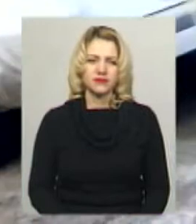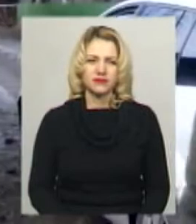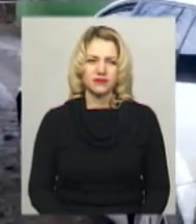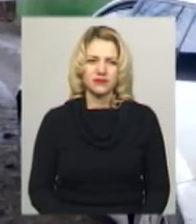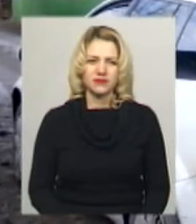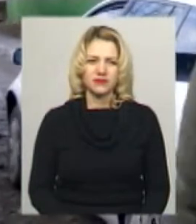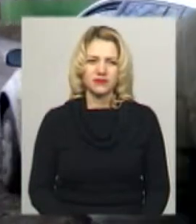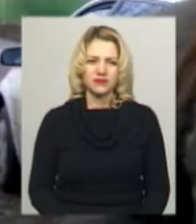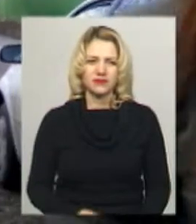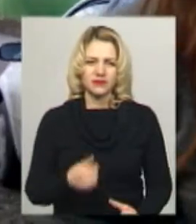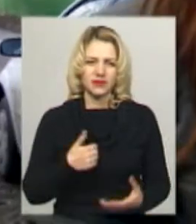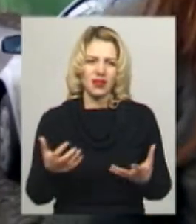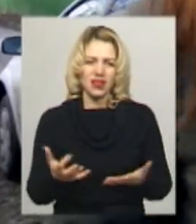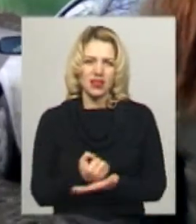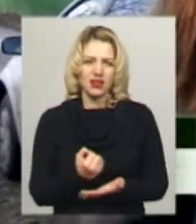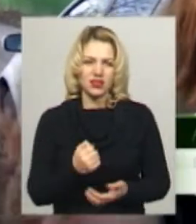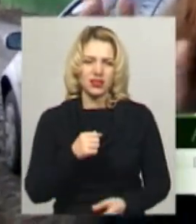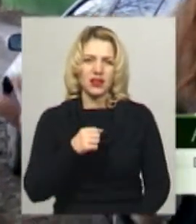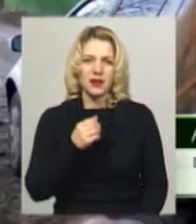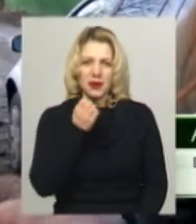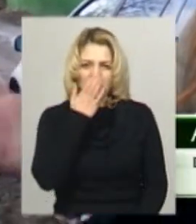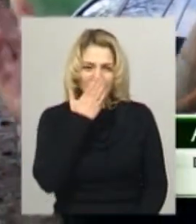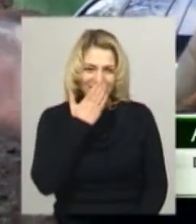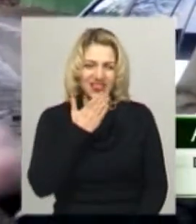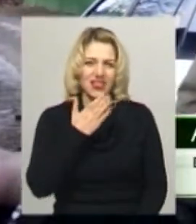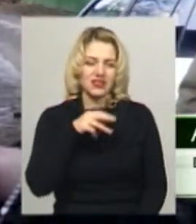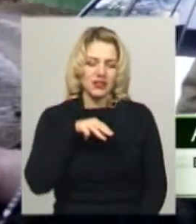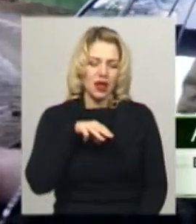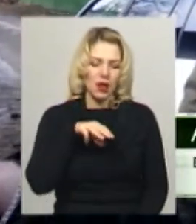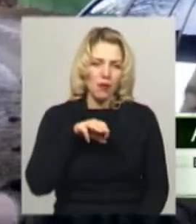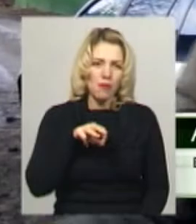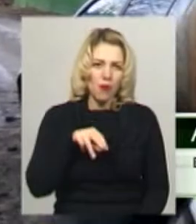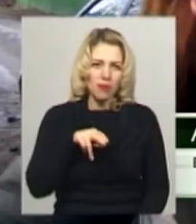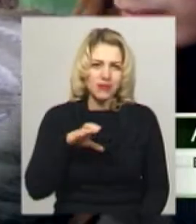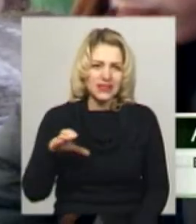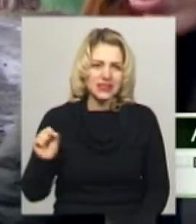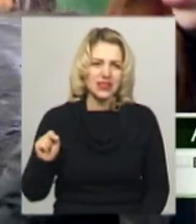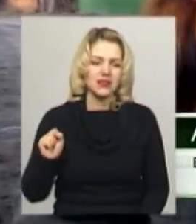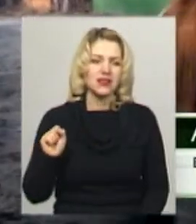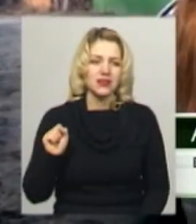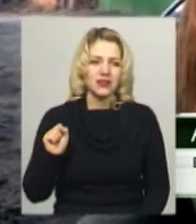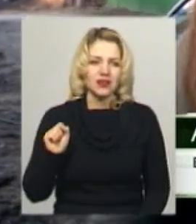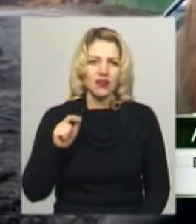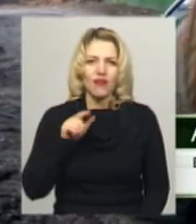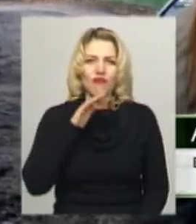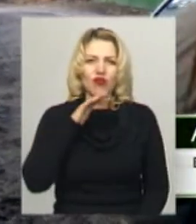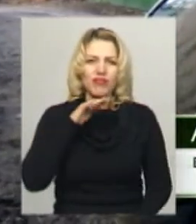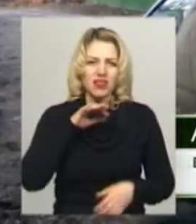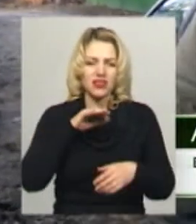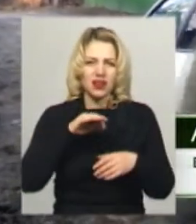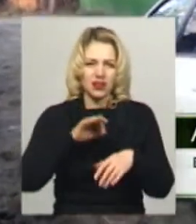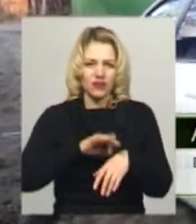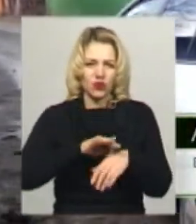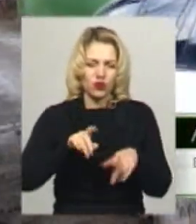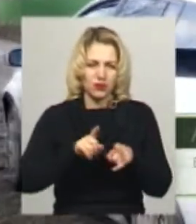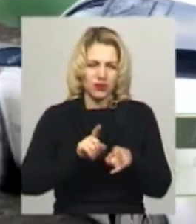Я знайшла пікінеса, мопса, митіс. Водянка в неї зути живіць. Це